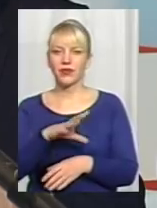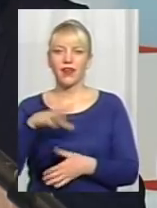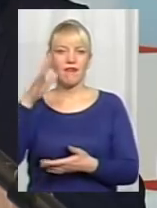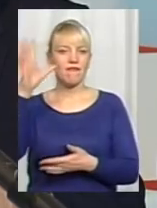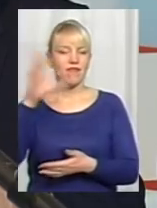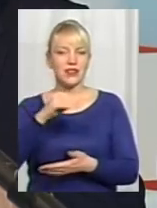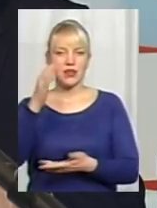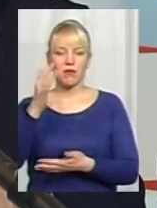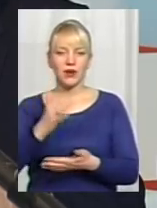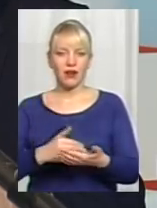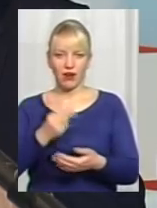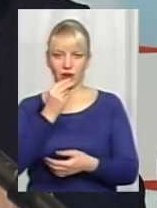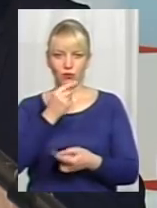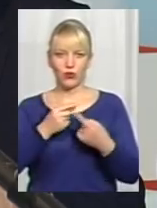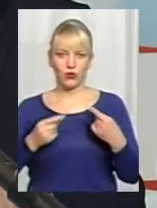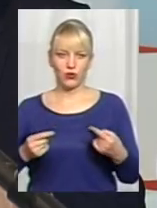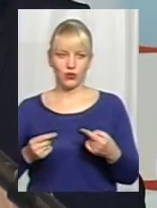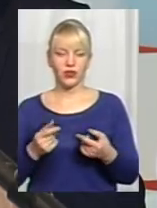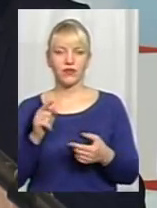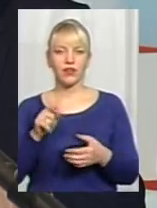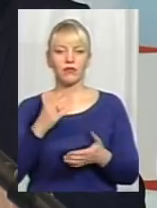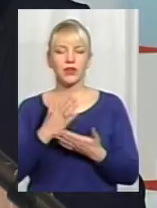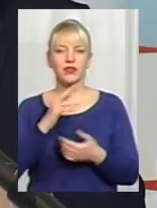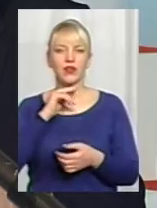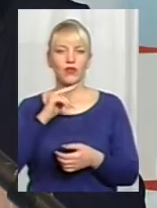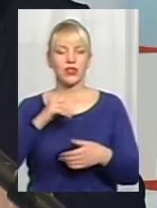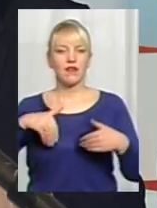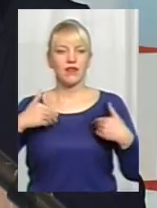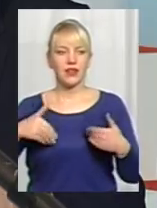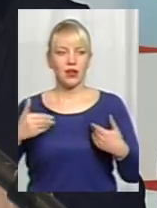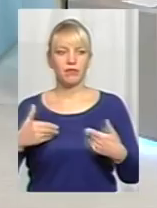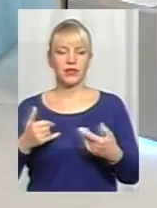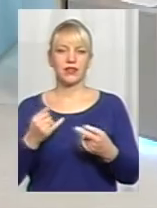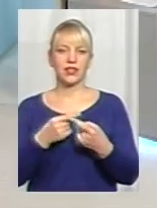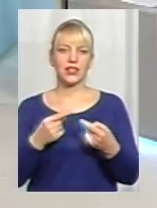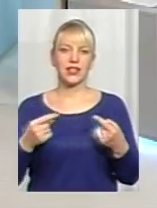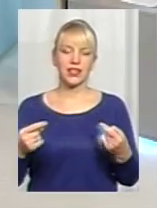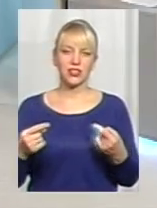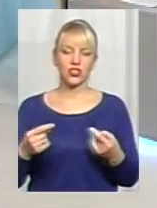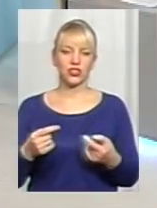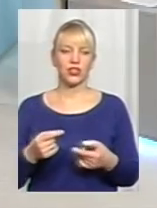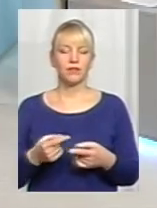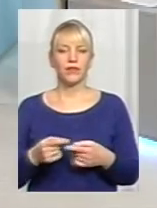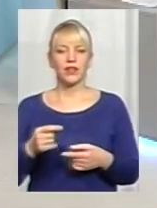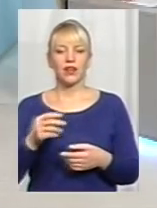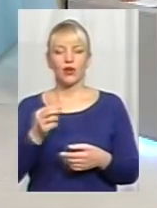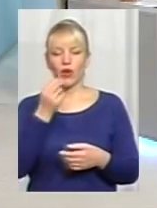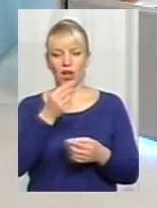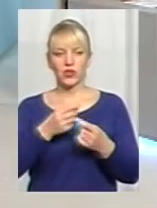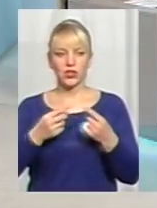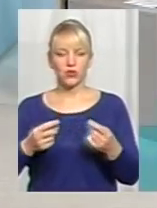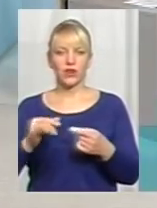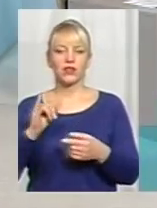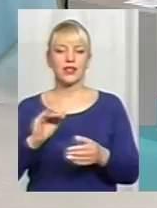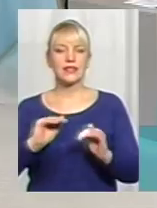перелік продуктів, ну, маються на увазі і вітаміни, і там інші продукти харчування, відповідно,